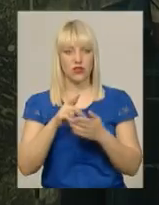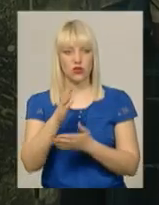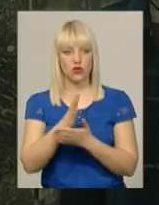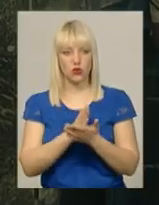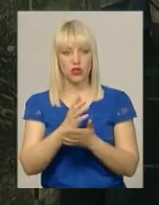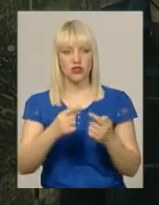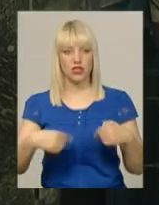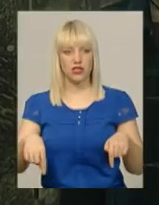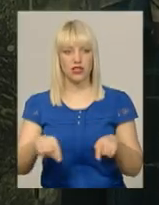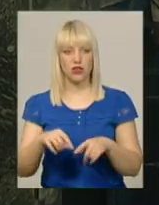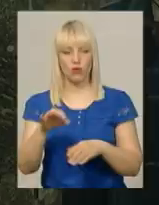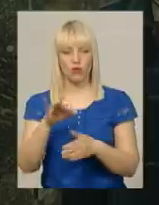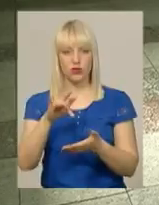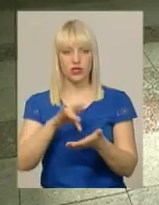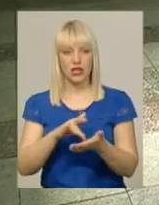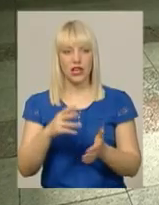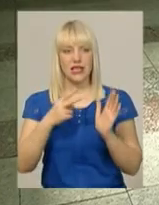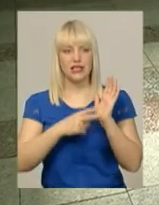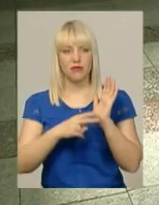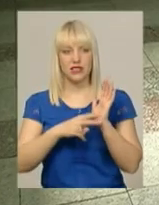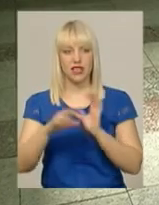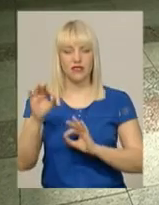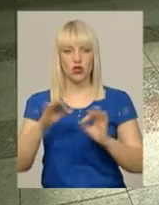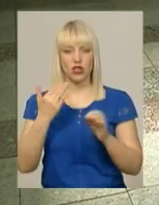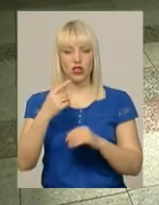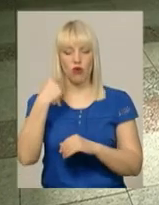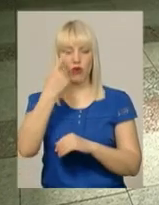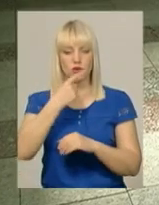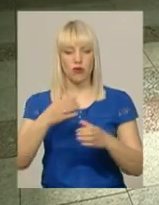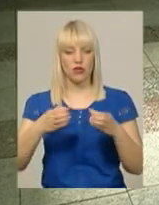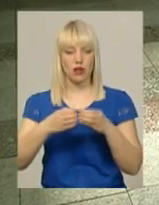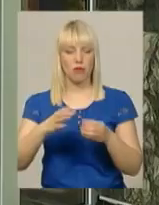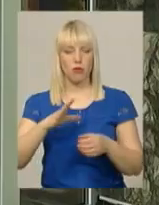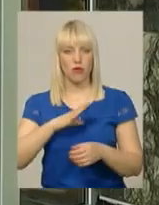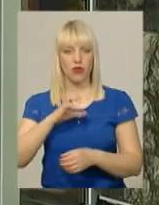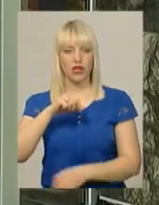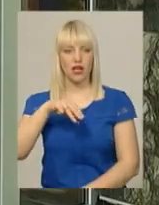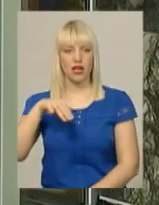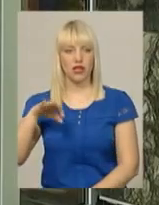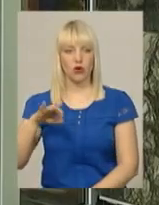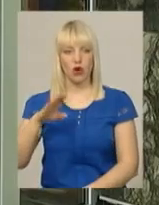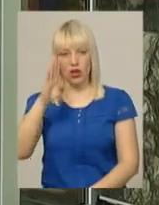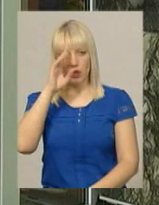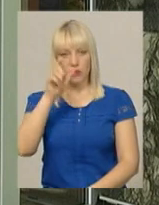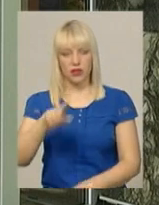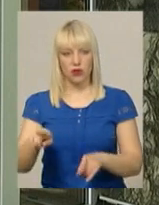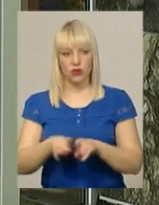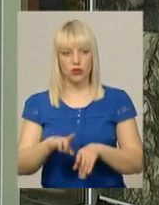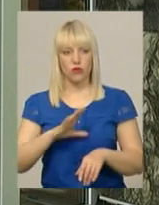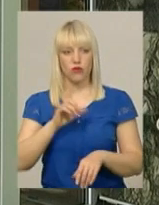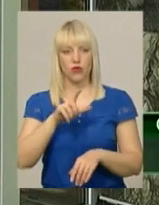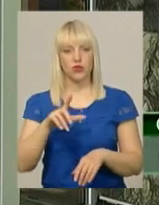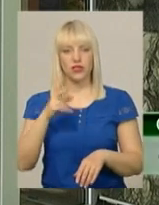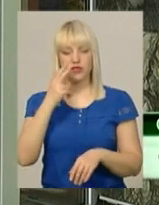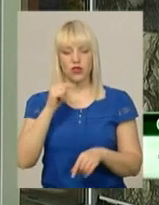центру. Каже, понад 80% її особового складу побували у зоні АТО. Був там і Олексій. Люди звикли, що все тут